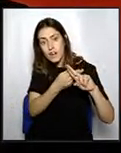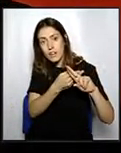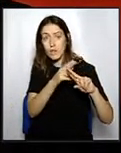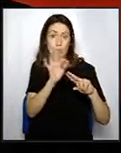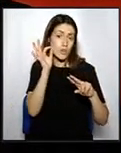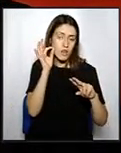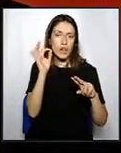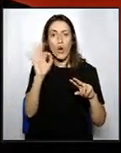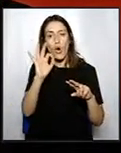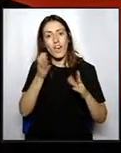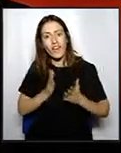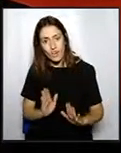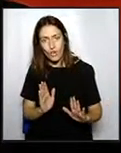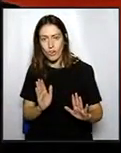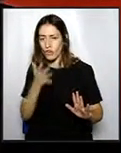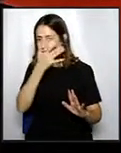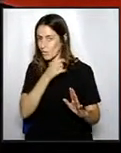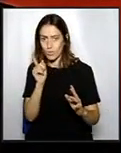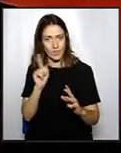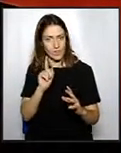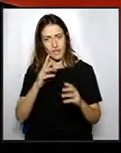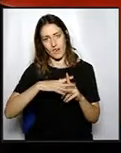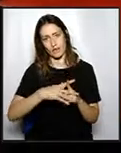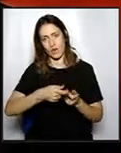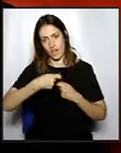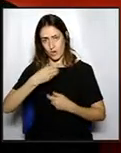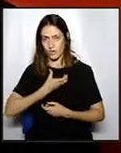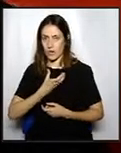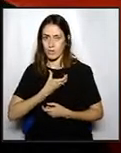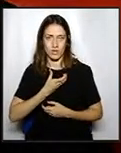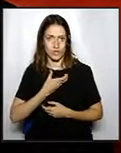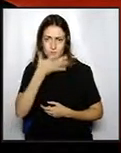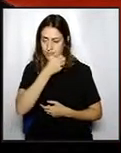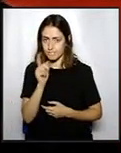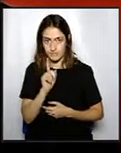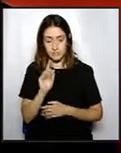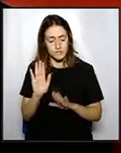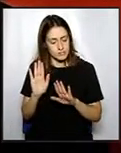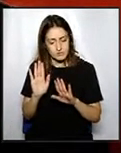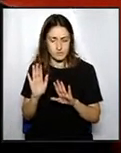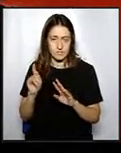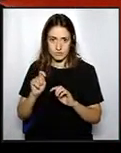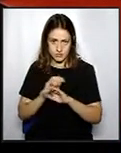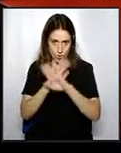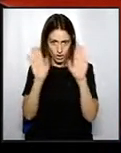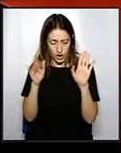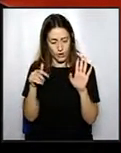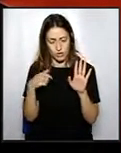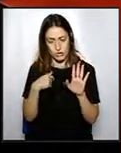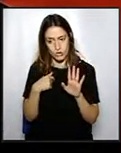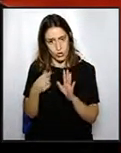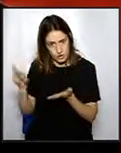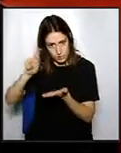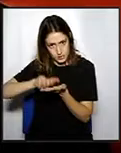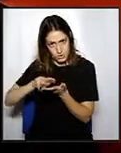amb un ajuntament. el que està clar, el que està clar, repeteixo, repeteixo, sense posar en dubte la